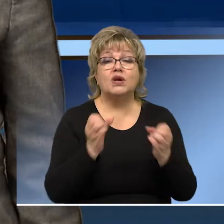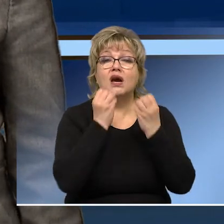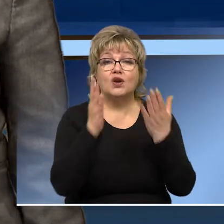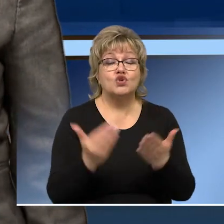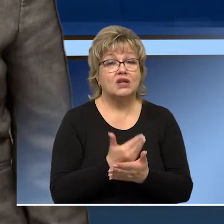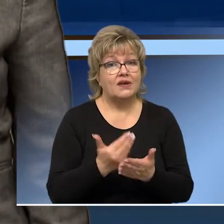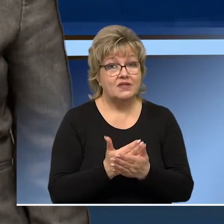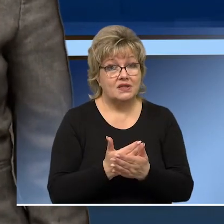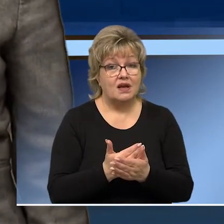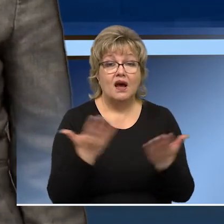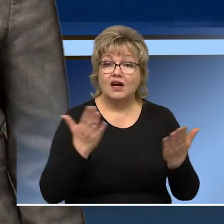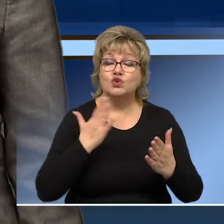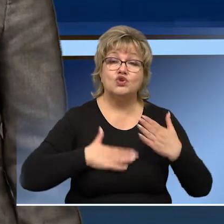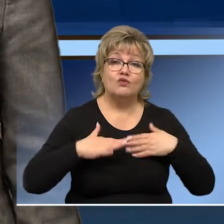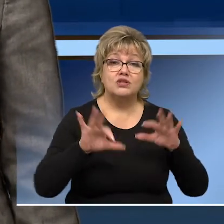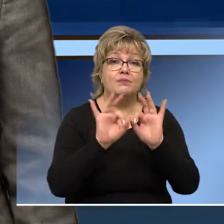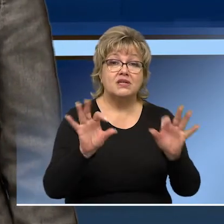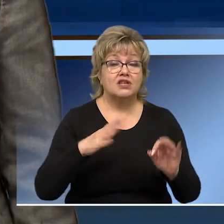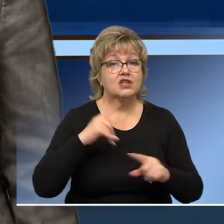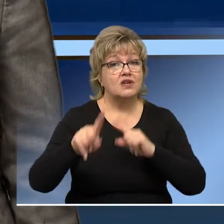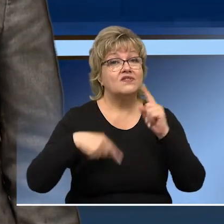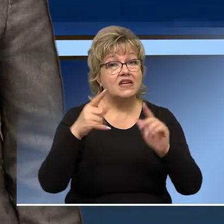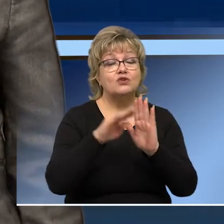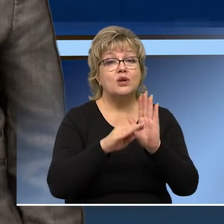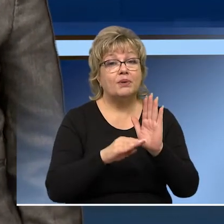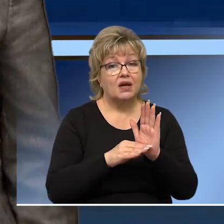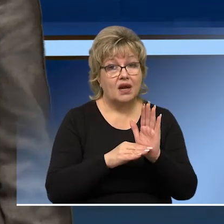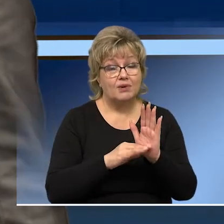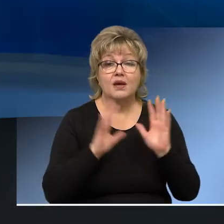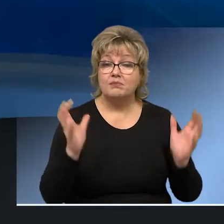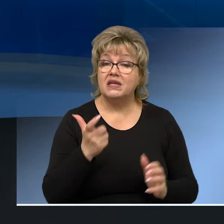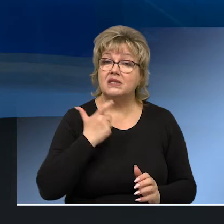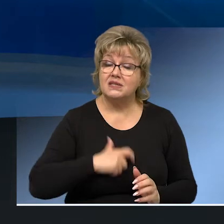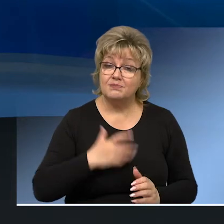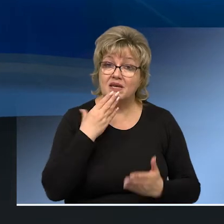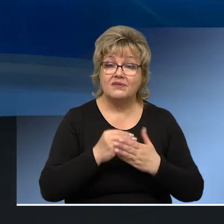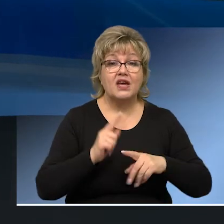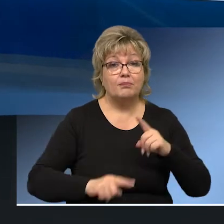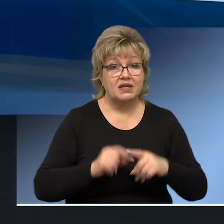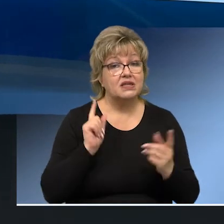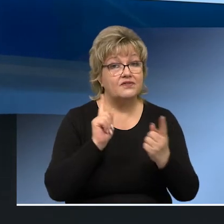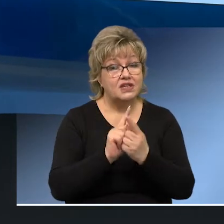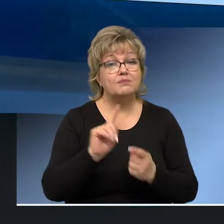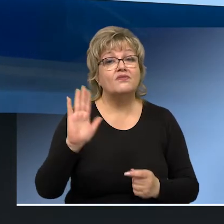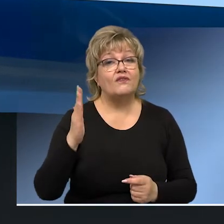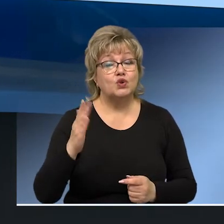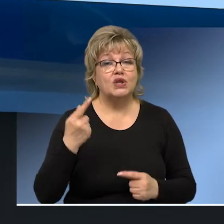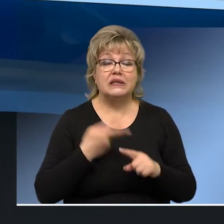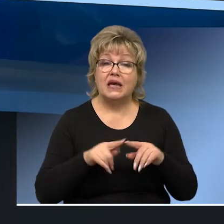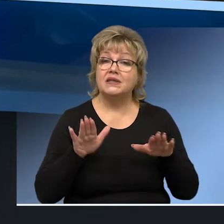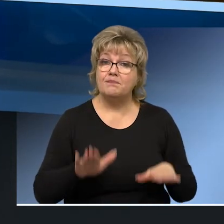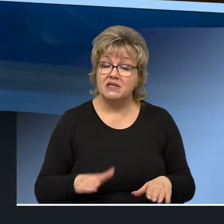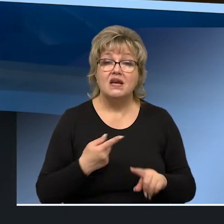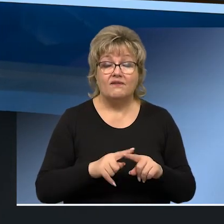желаем вам только хороших новостей, о которых с удовольствием расскажем в нашей следующей программе. Берегите себя и своих близких. Встретимся во